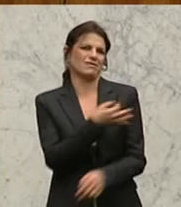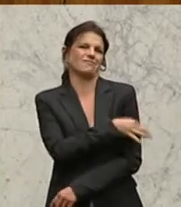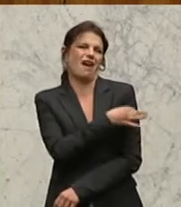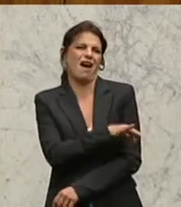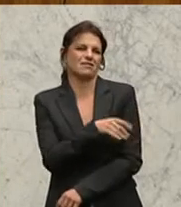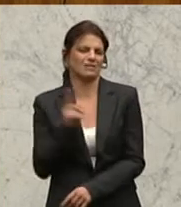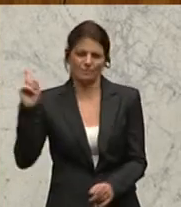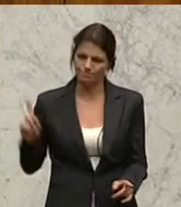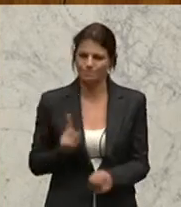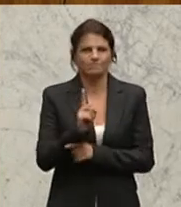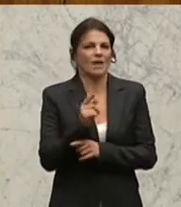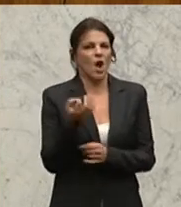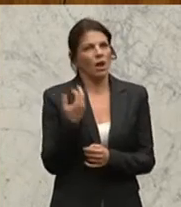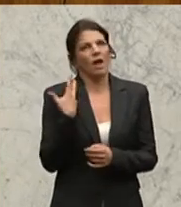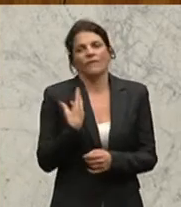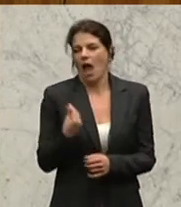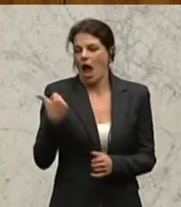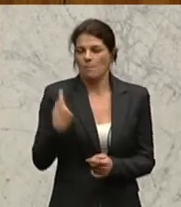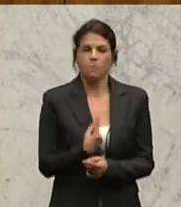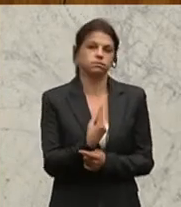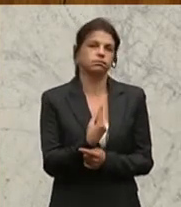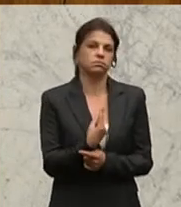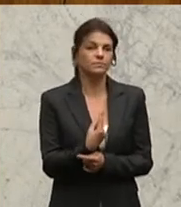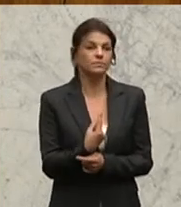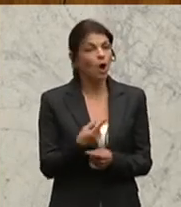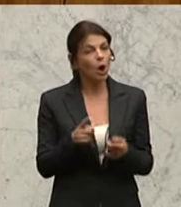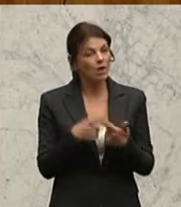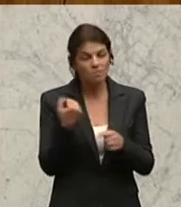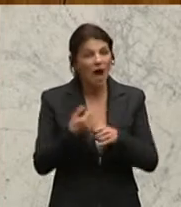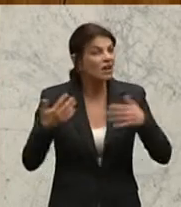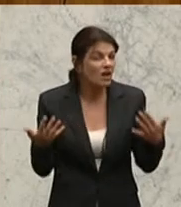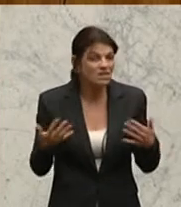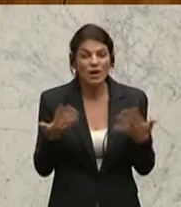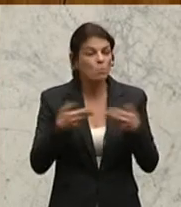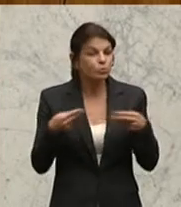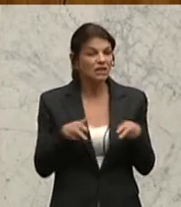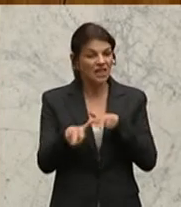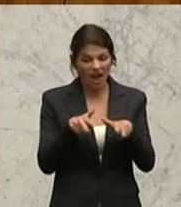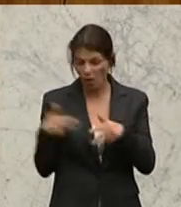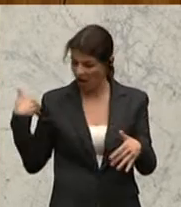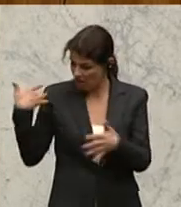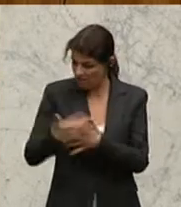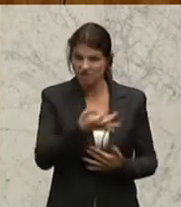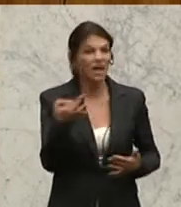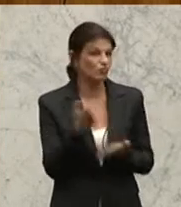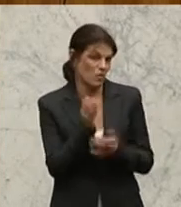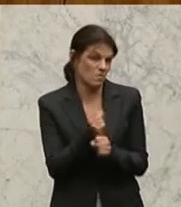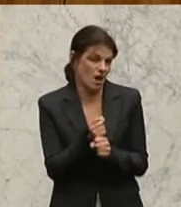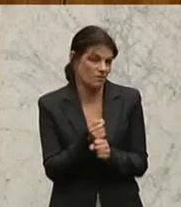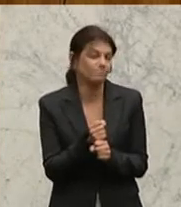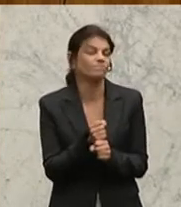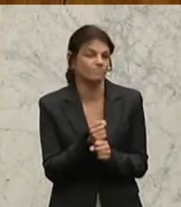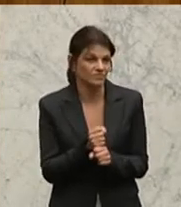einmal mehr hierher stellt und das vollzieht, was die Bundesregierung die letzten Tage gemacht hat, einen